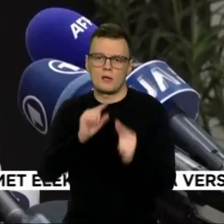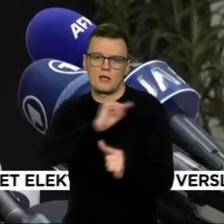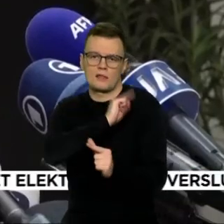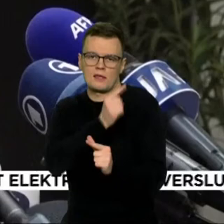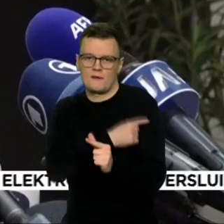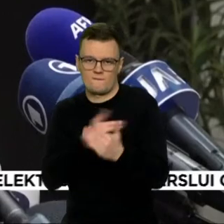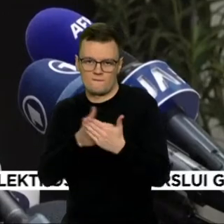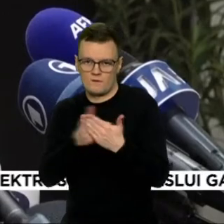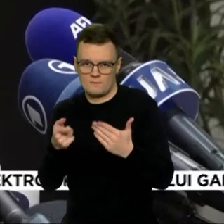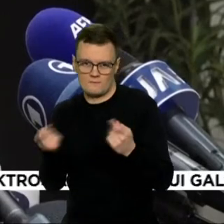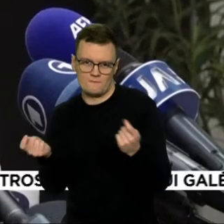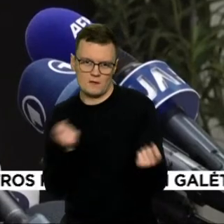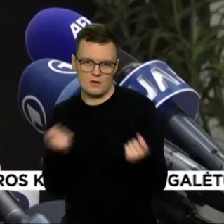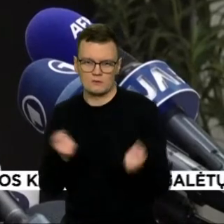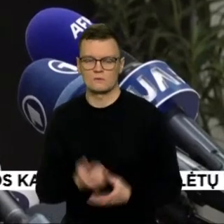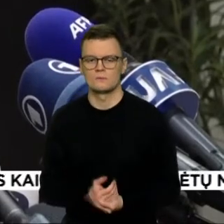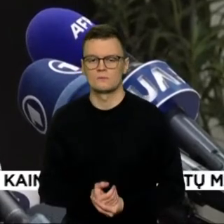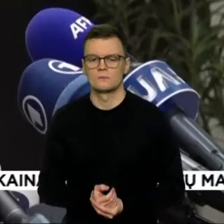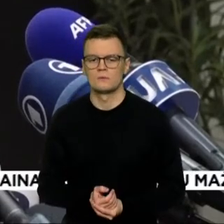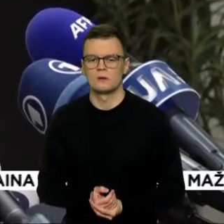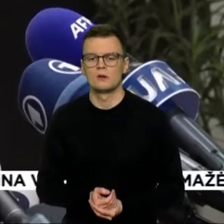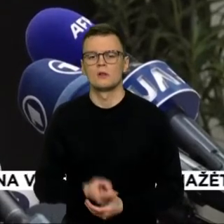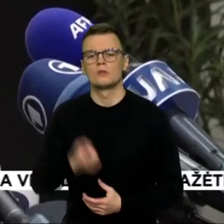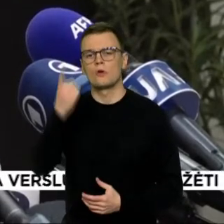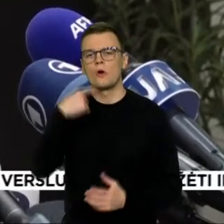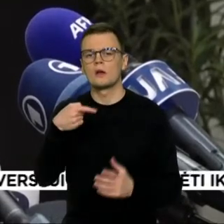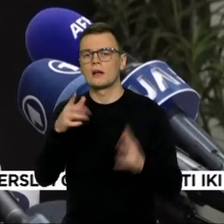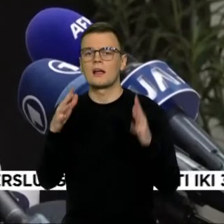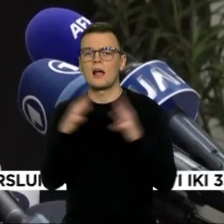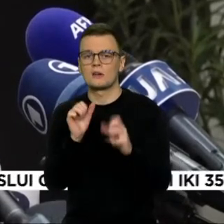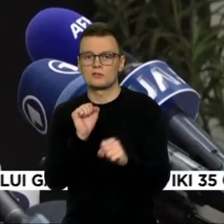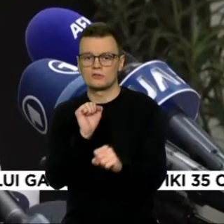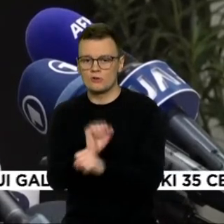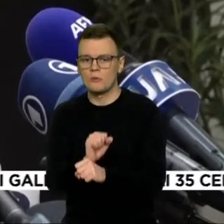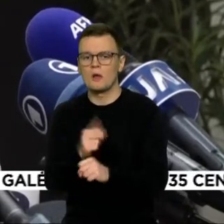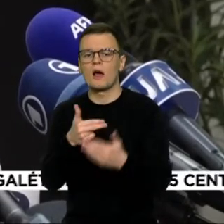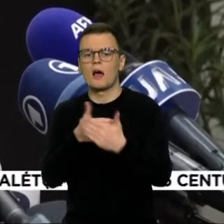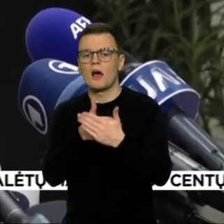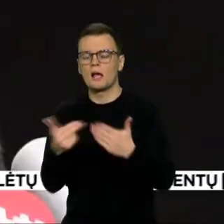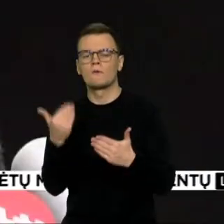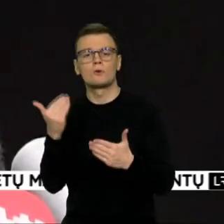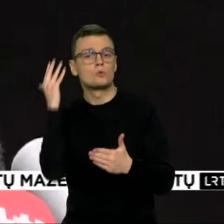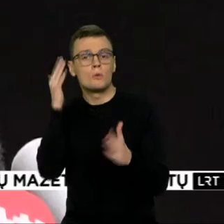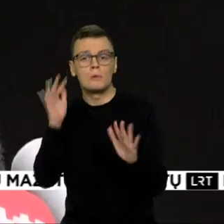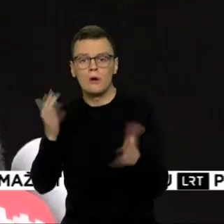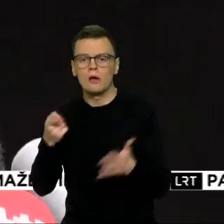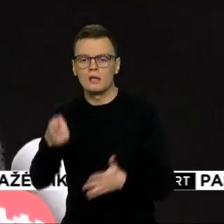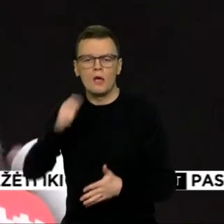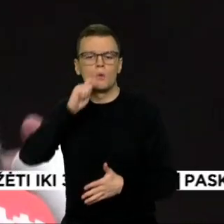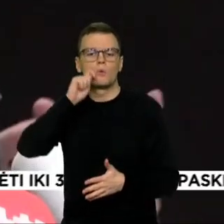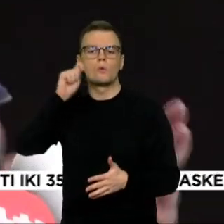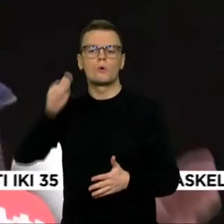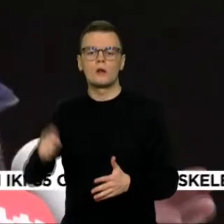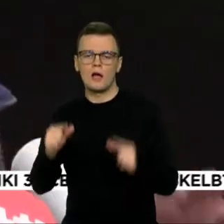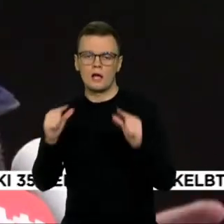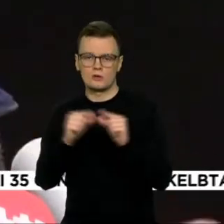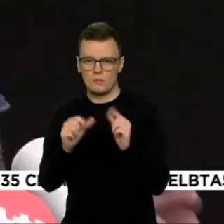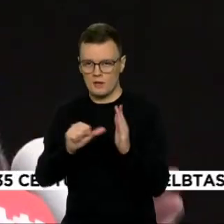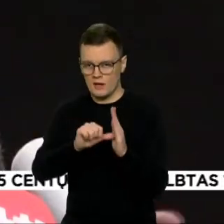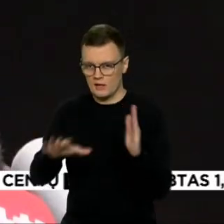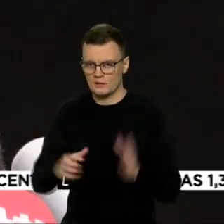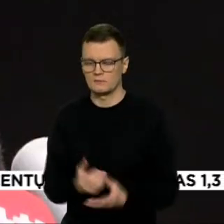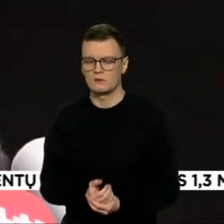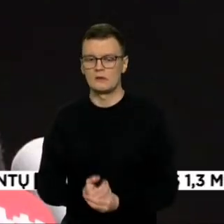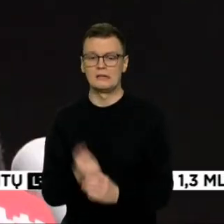Norime, kad šis karas sustotų nedelsiant ir žinoma agentūros pozicija, kad tai Ukrainos elektrinė. Jos personalas